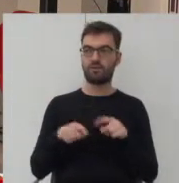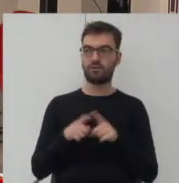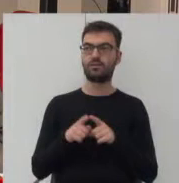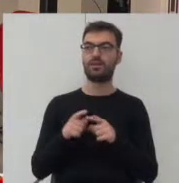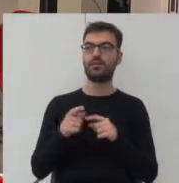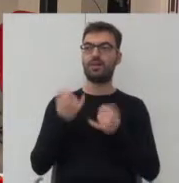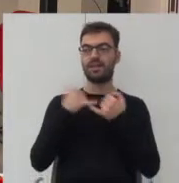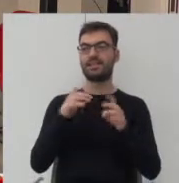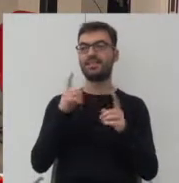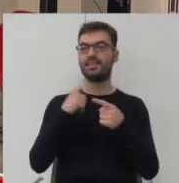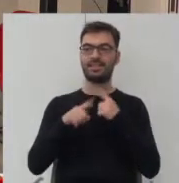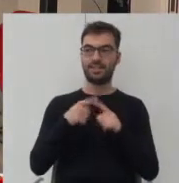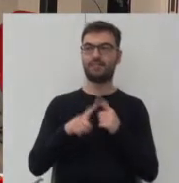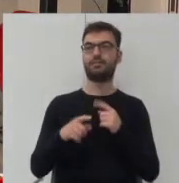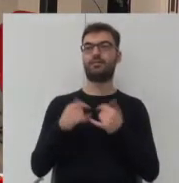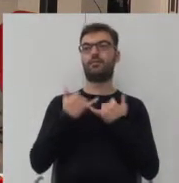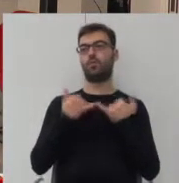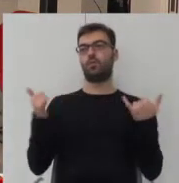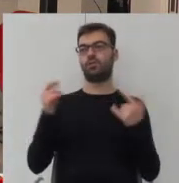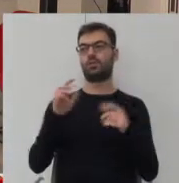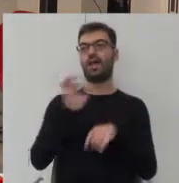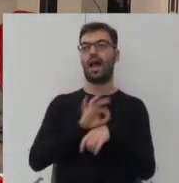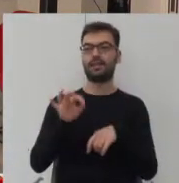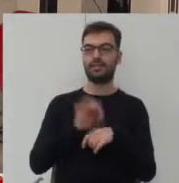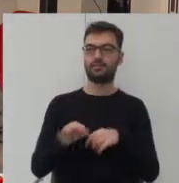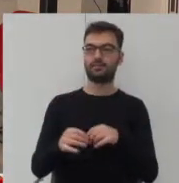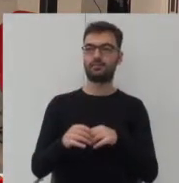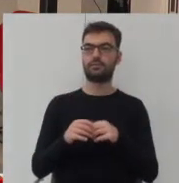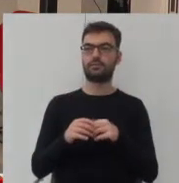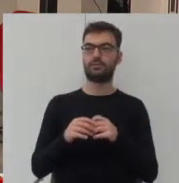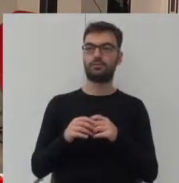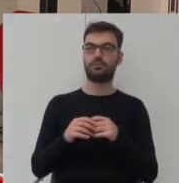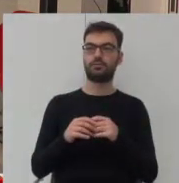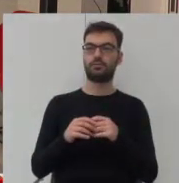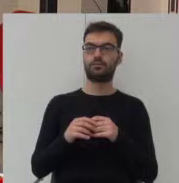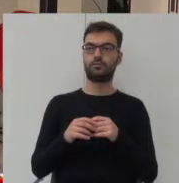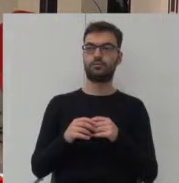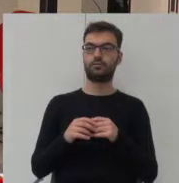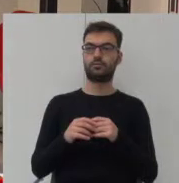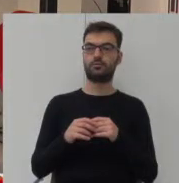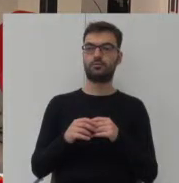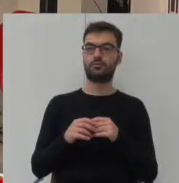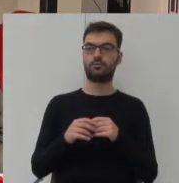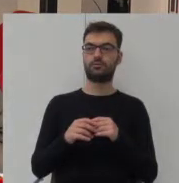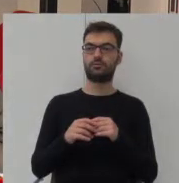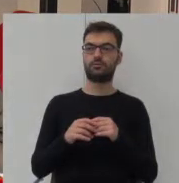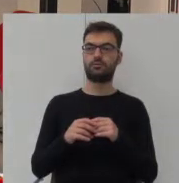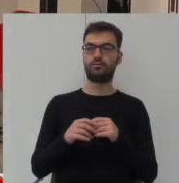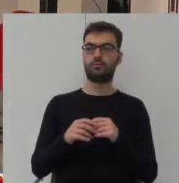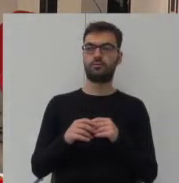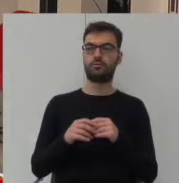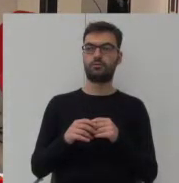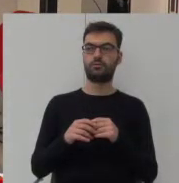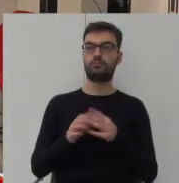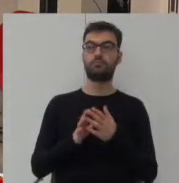w innym stylu, całkowicie różni architekci. Przepraszam, że... Okej. Właśnie,